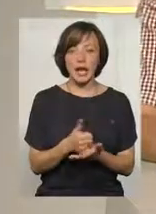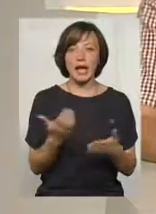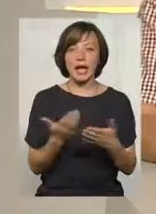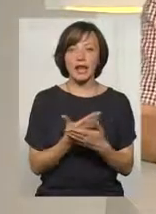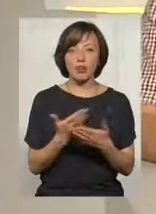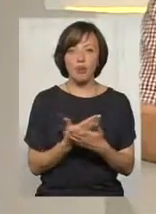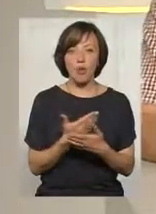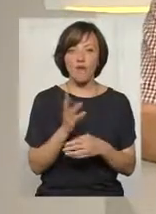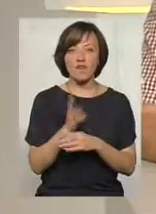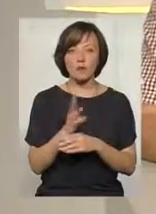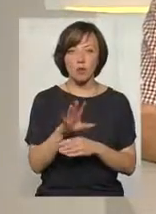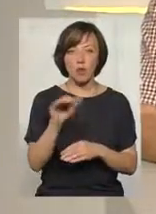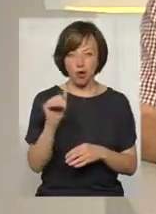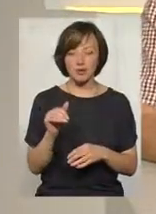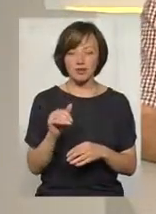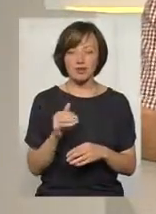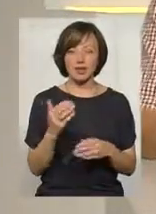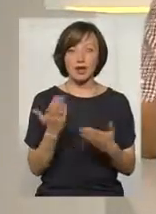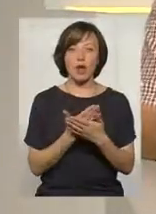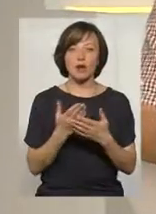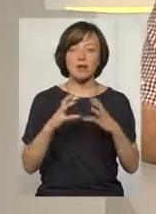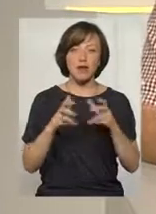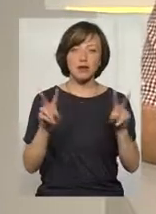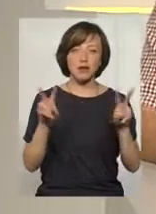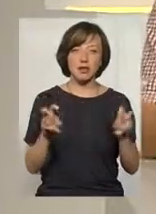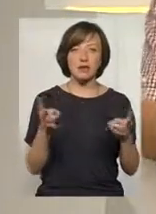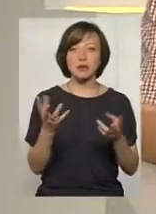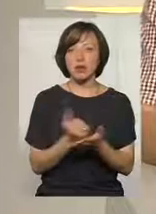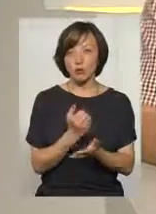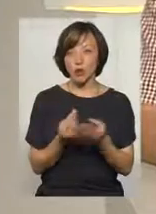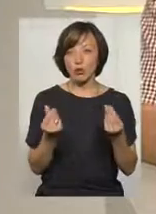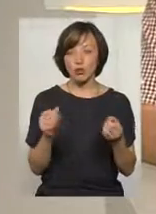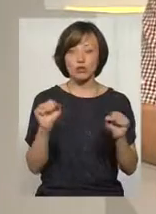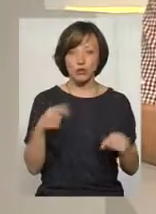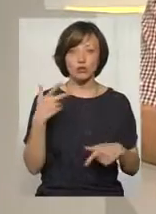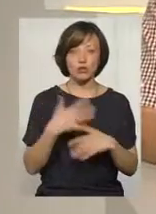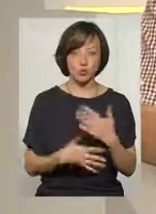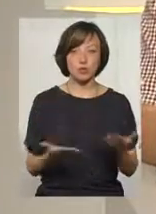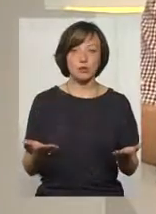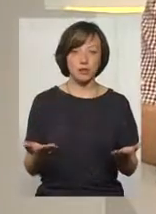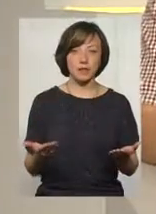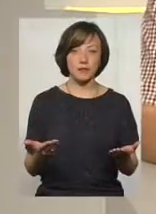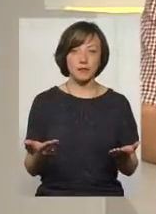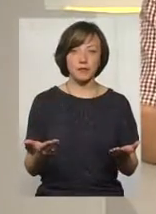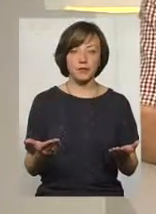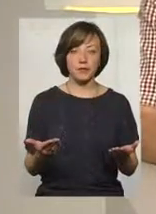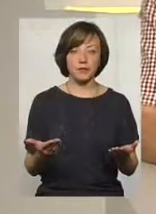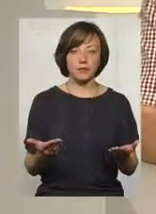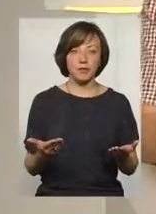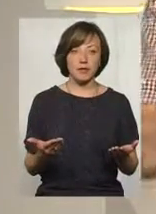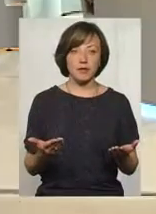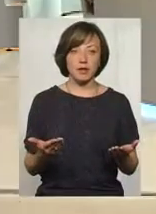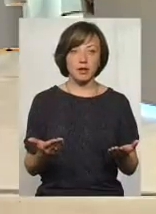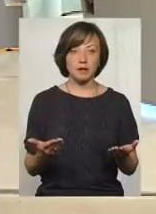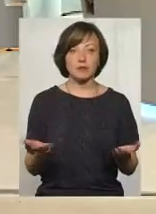називається, але, по суті, це кінотеатр Планета, аргумент, їм потрібно заробляти гроші, і теж можна якось зрозуміти, мабуть, так, тому що,